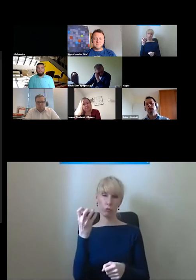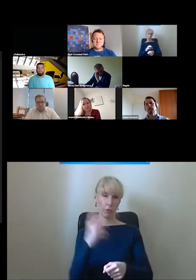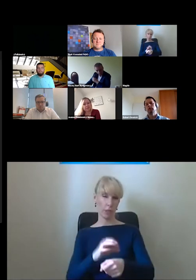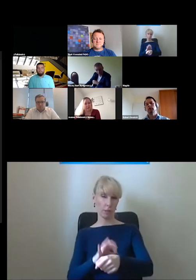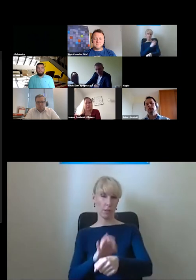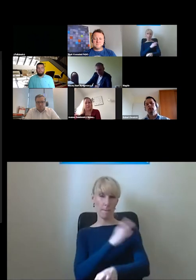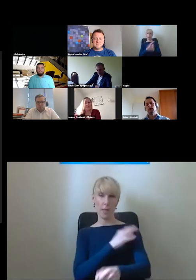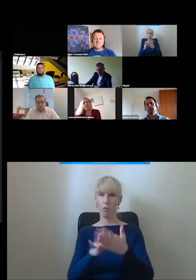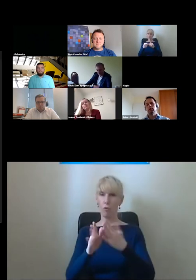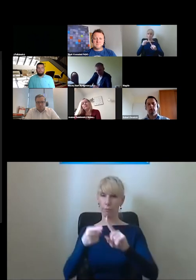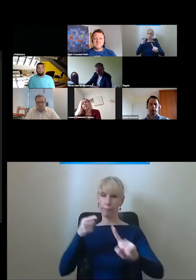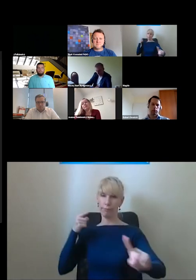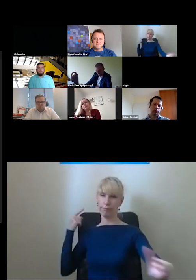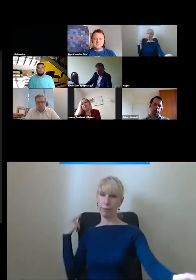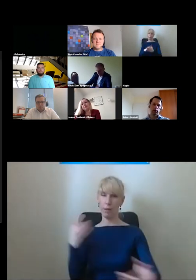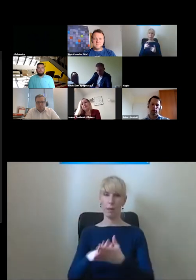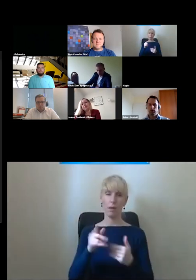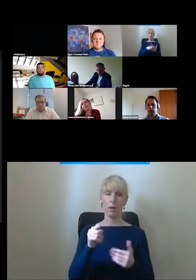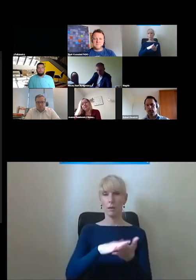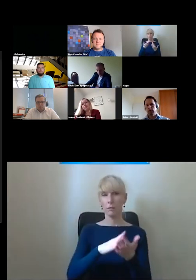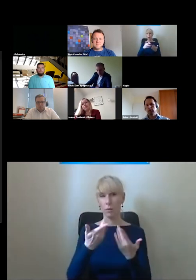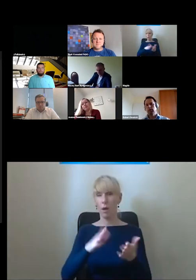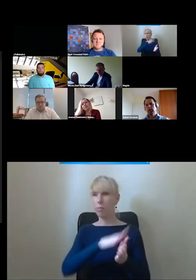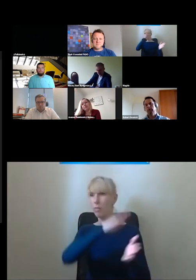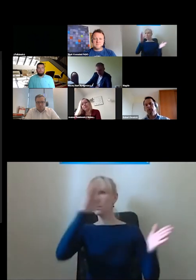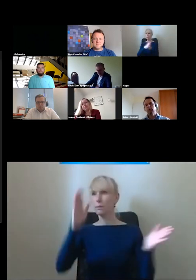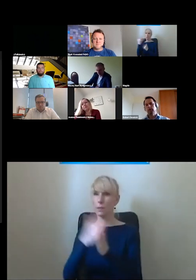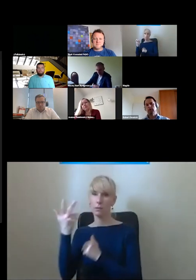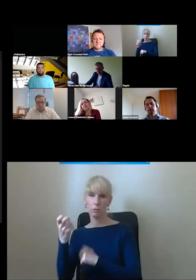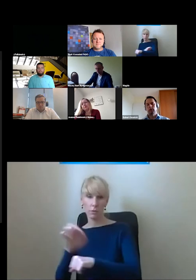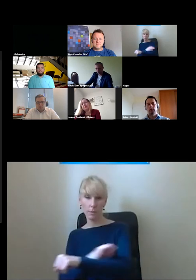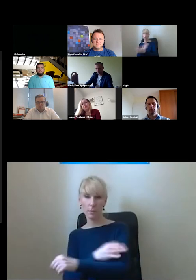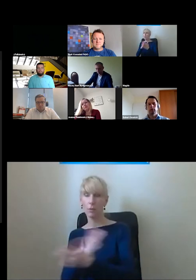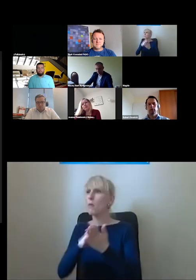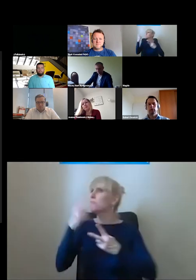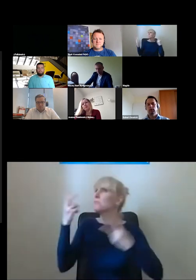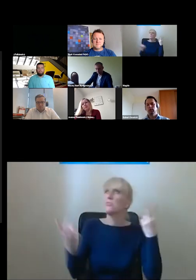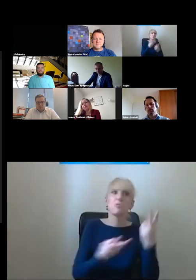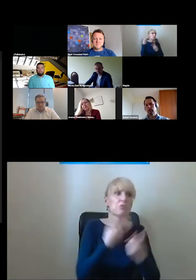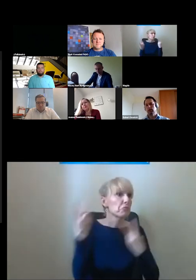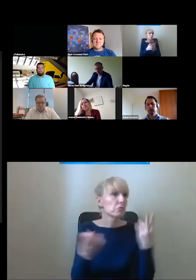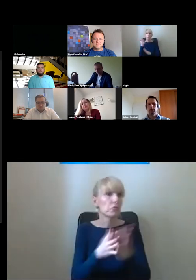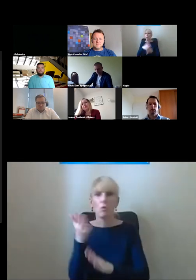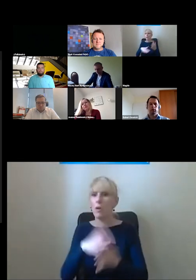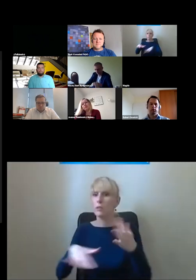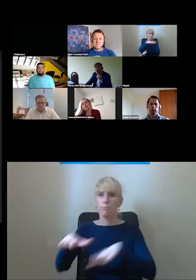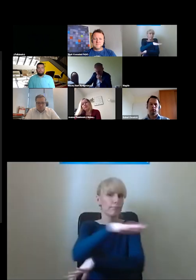i druga winda jest za jakieś 300 i no tak naprawdę muszę szukać biegać po całym dworcu